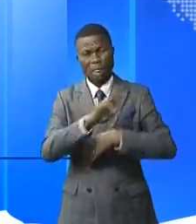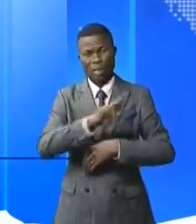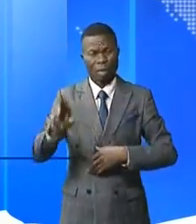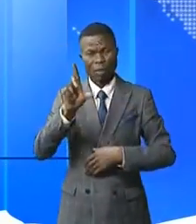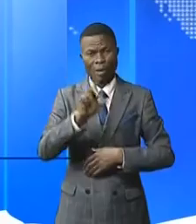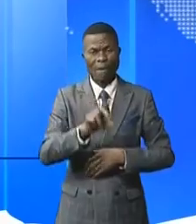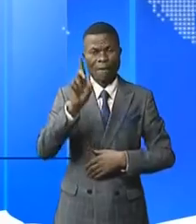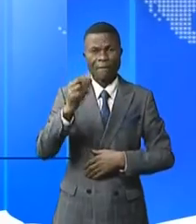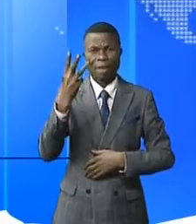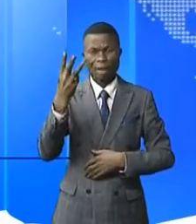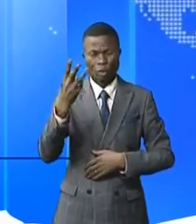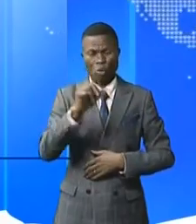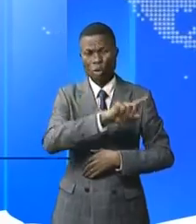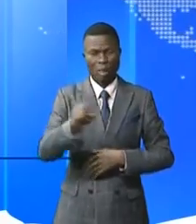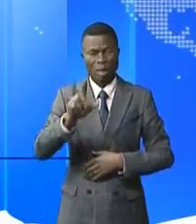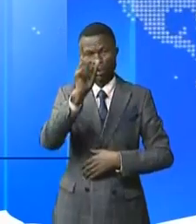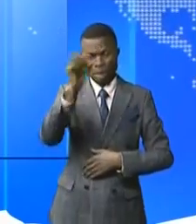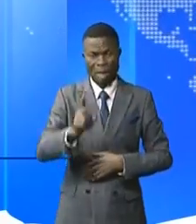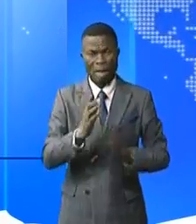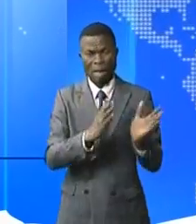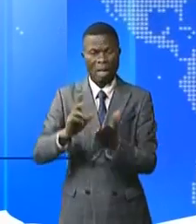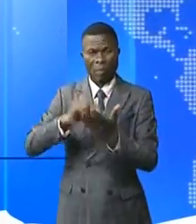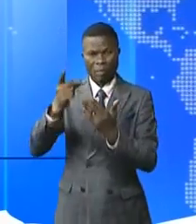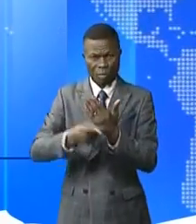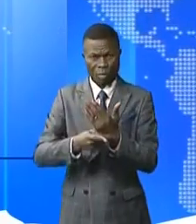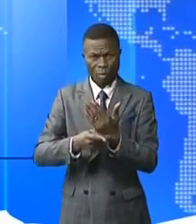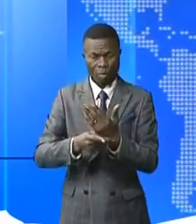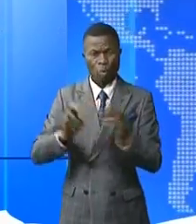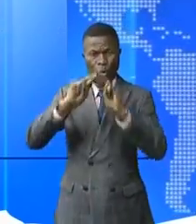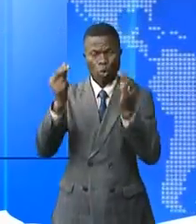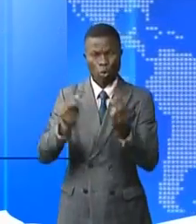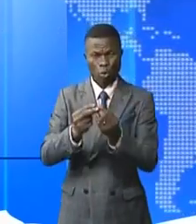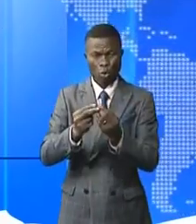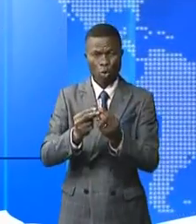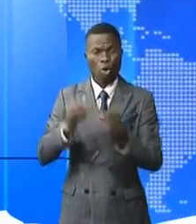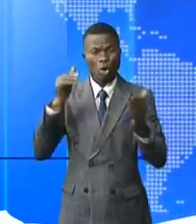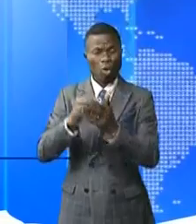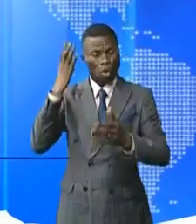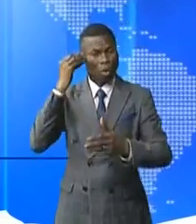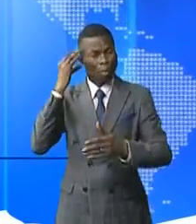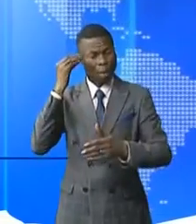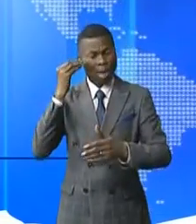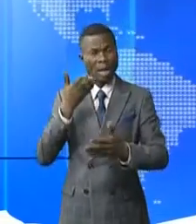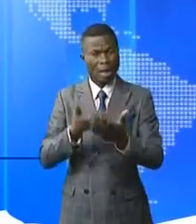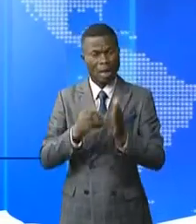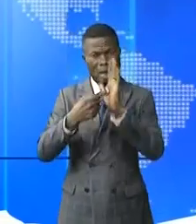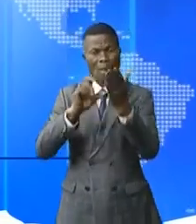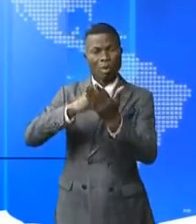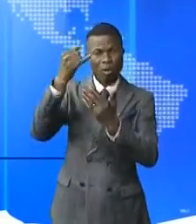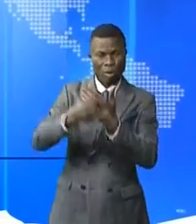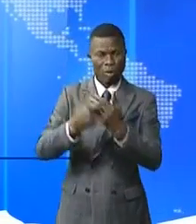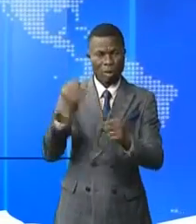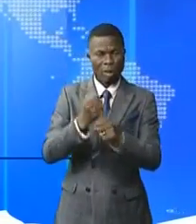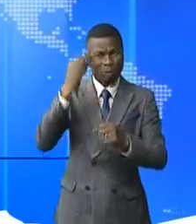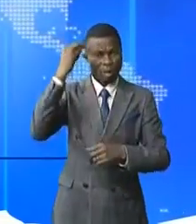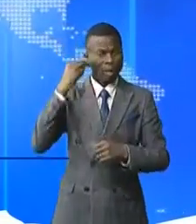-2030 va bientôt être élaboré. La Global Task Force on Cholera Control a présenté le projet au